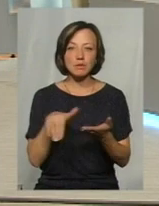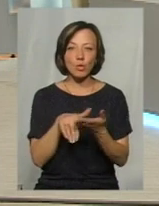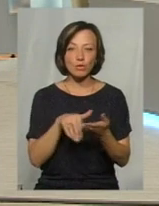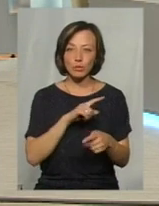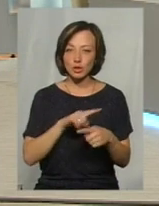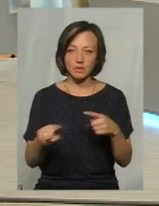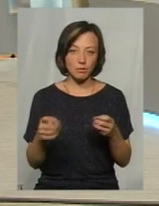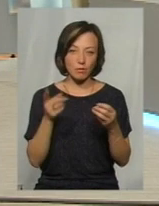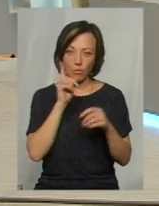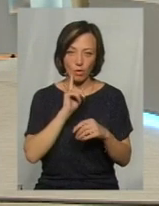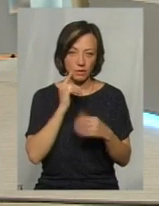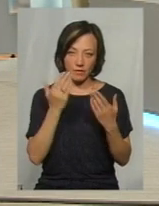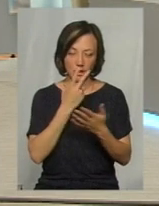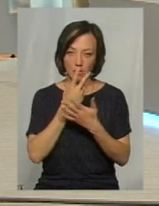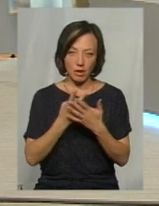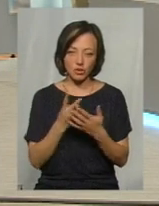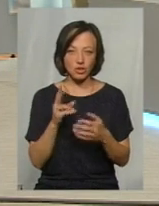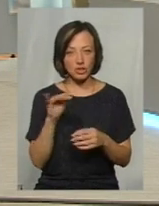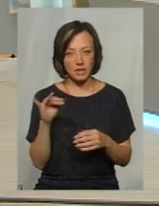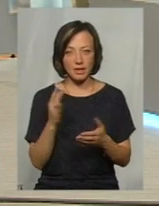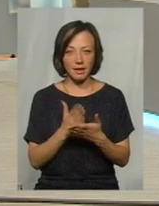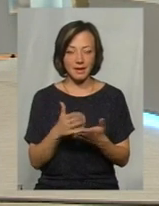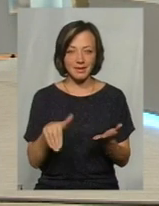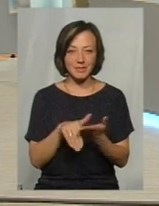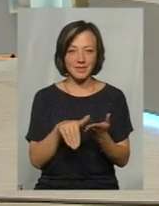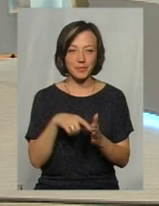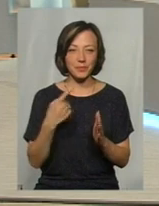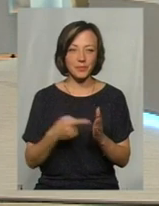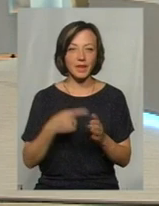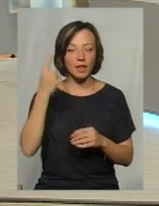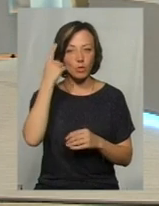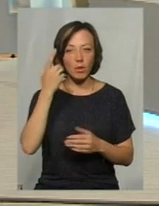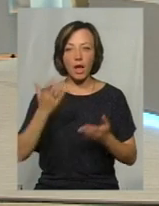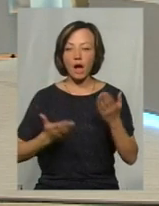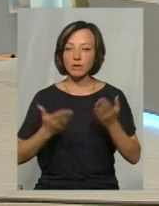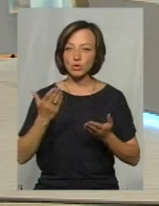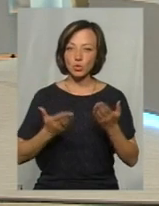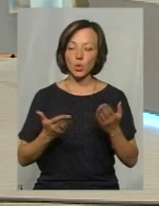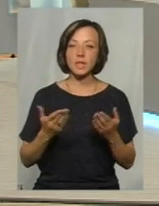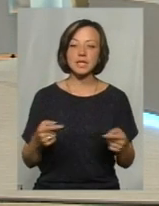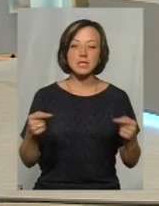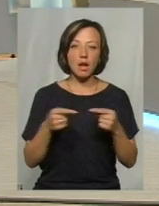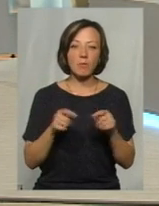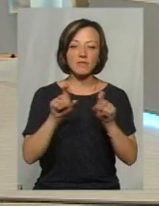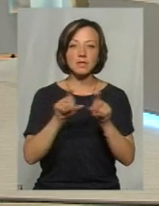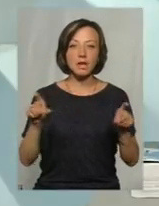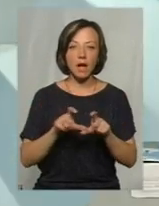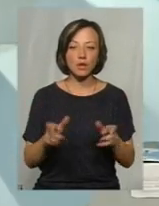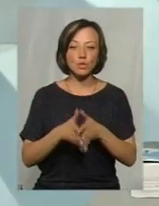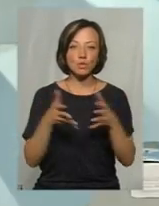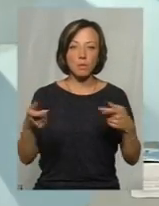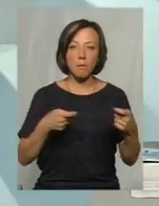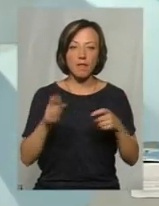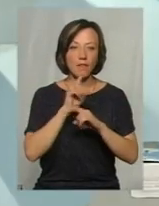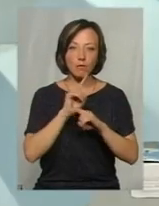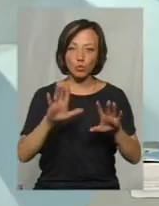пришвидшити його поки що ви не бачите? Чи все ж таки якісь є? Я думаю, що якщо саме в закладах, в супермаркетах